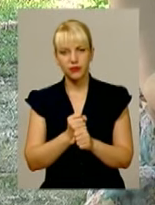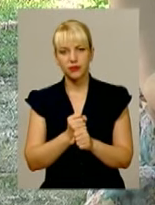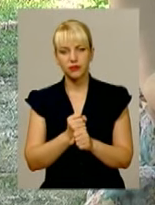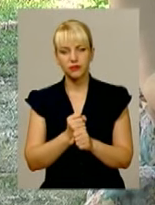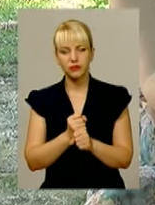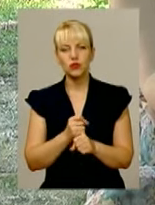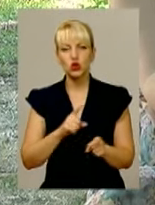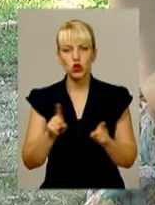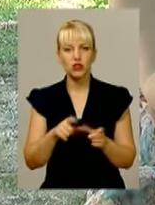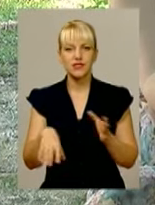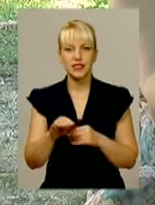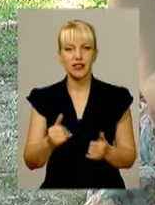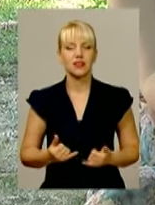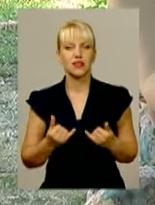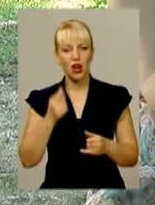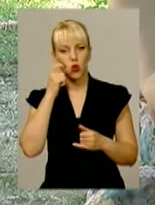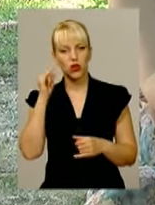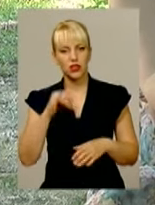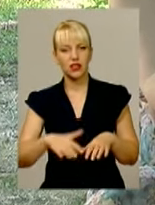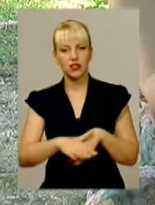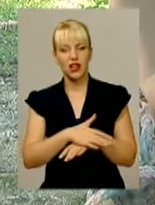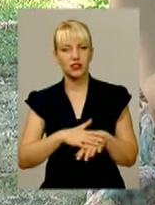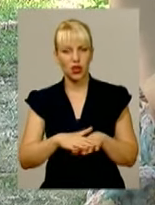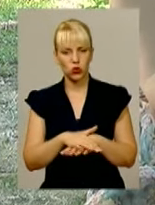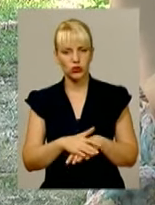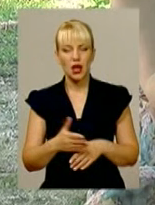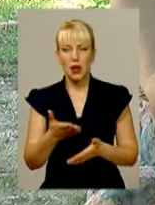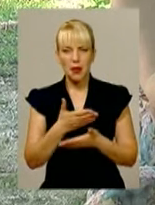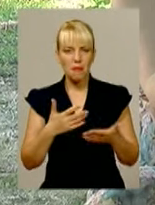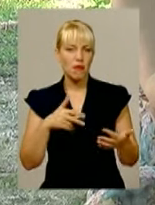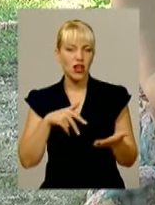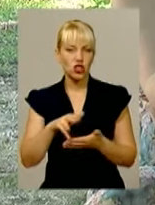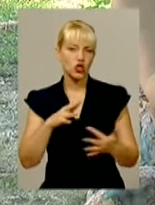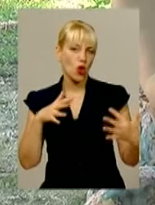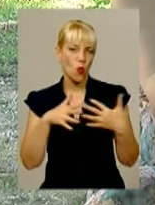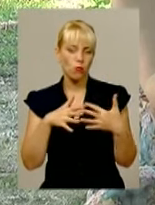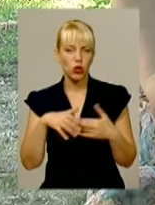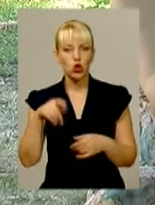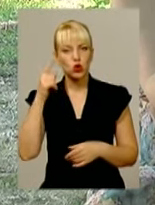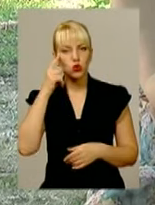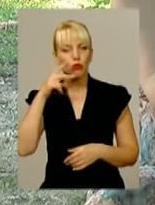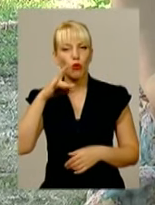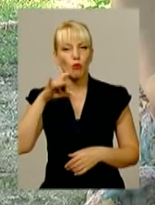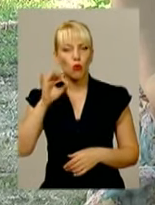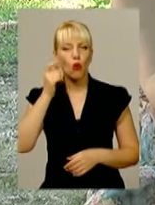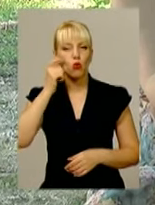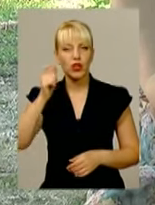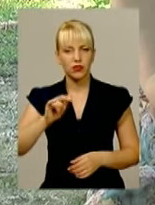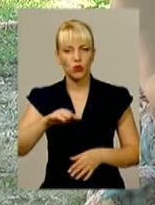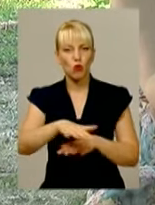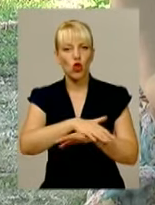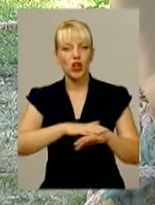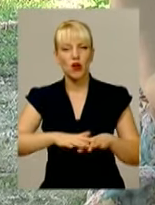ну для України і для народу, все, ми дійсно йшли в бій з думкою про Україну і про народ України.